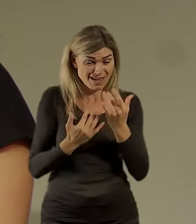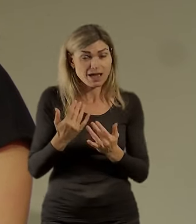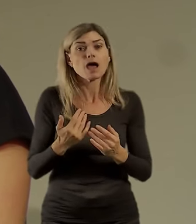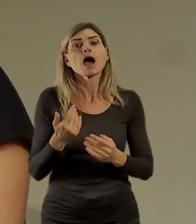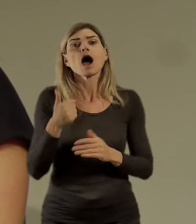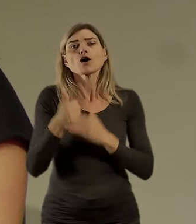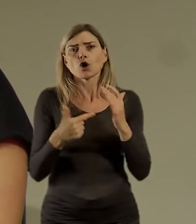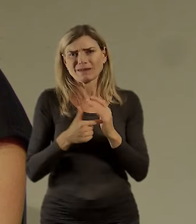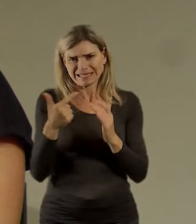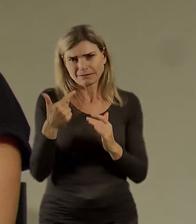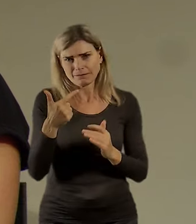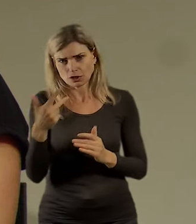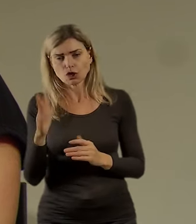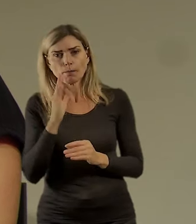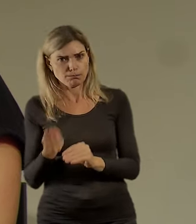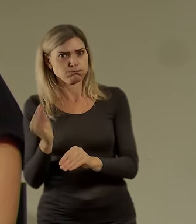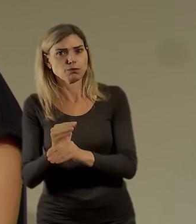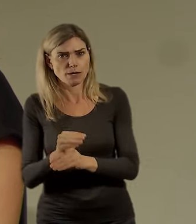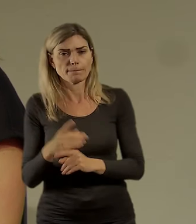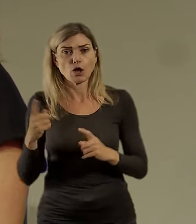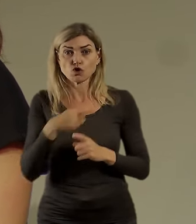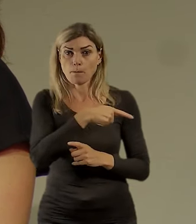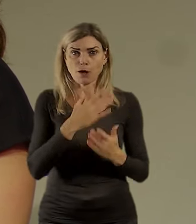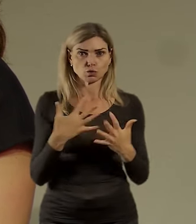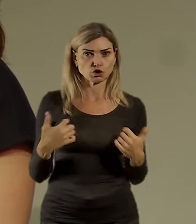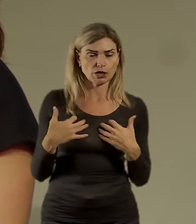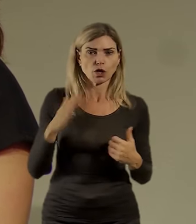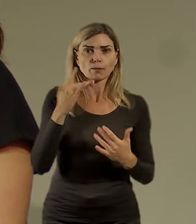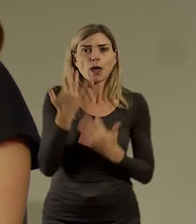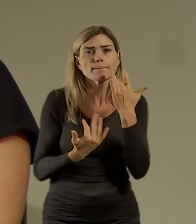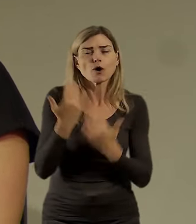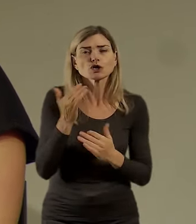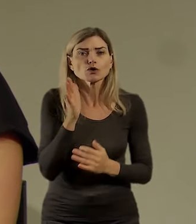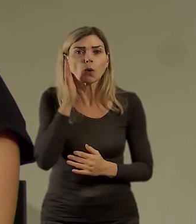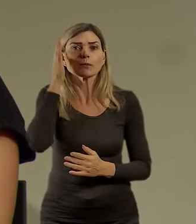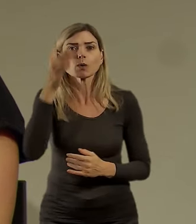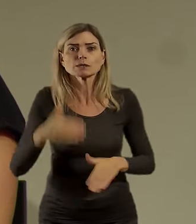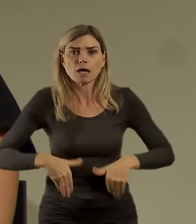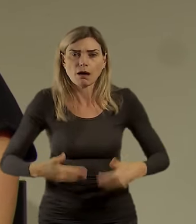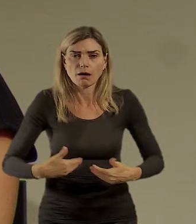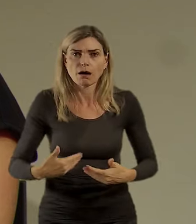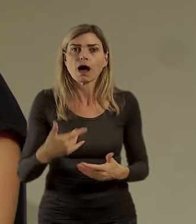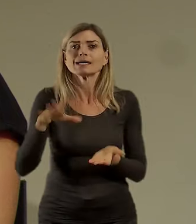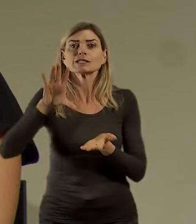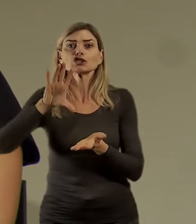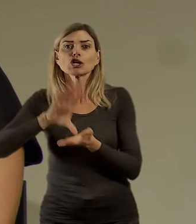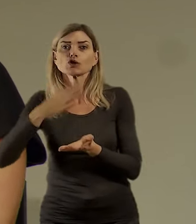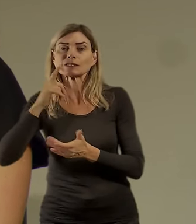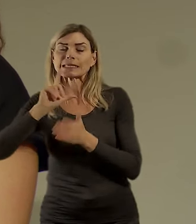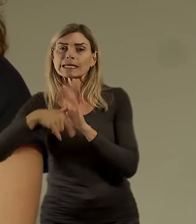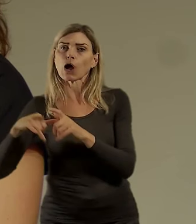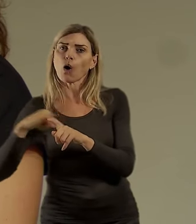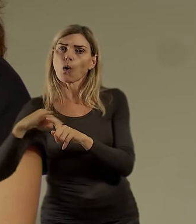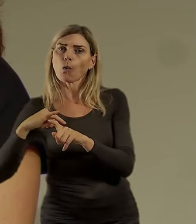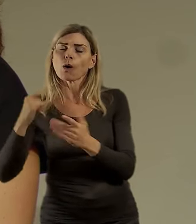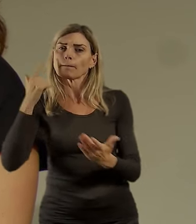přibyde kousíček. Tomáš už si na to brousí zuby, že udělá demografickou prognozu právě i pro část toho středočeského kraje, aby jsme věděli